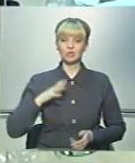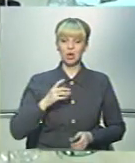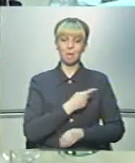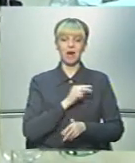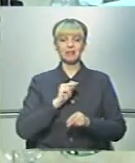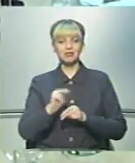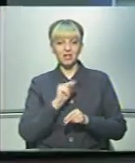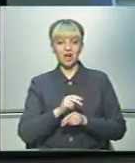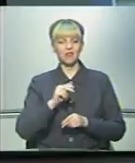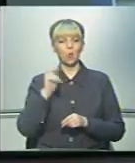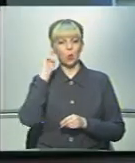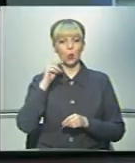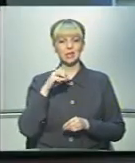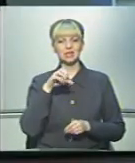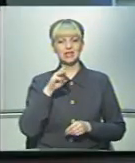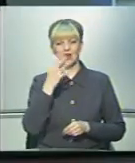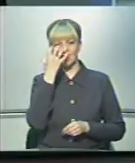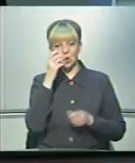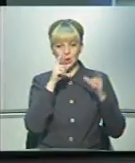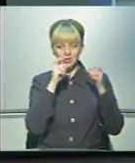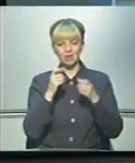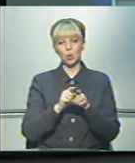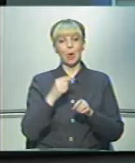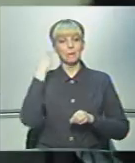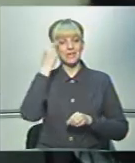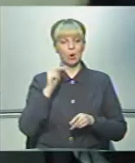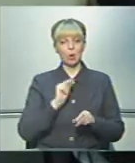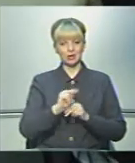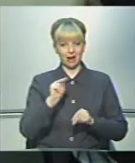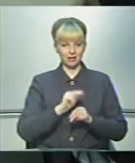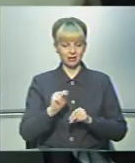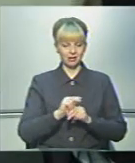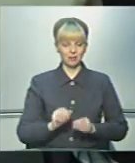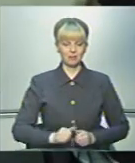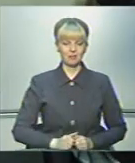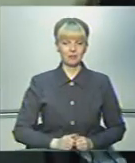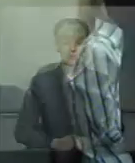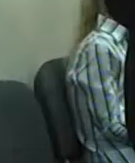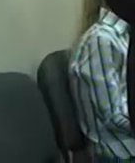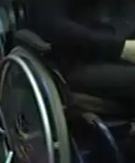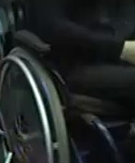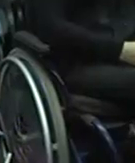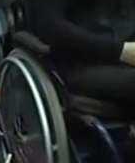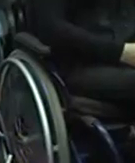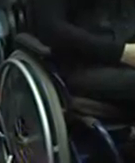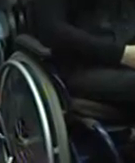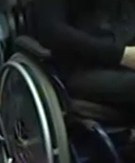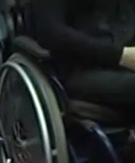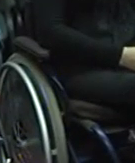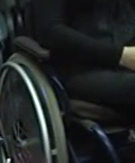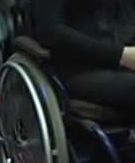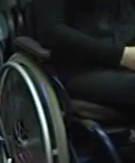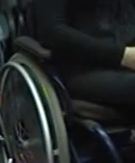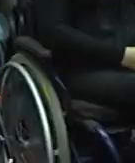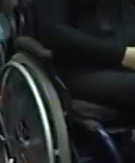майстер-класи, уроки стилю, фотосесія, а також психологічні тренінги. Вікторія Лупай, Андрій Буліга, Богдан Танасійчук, Телеканал